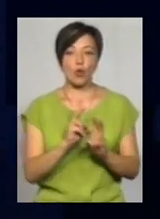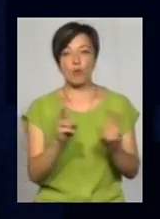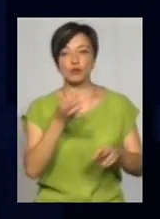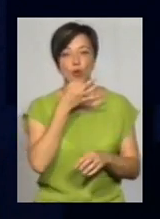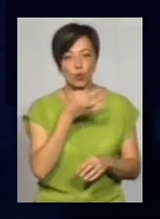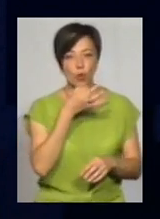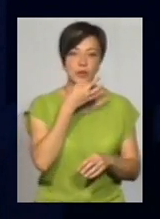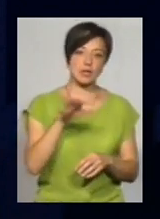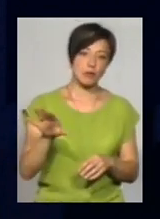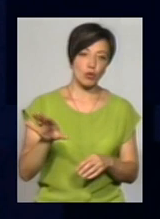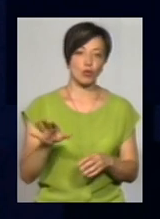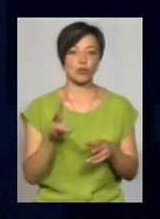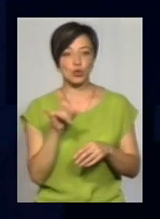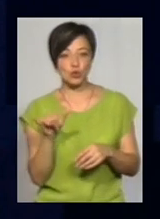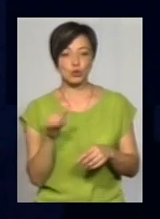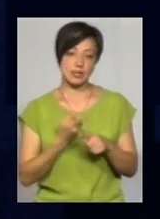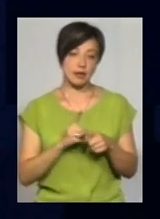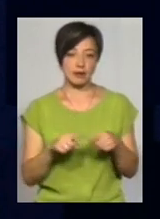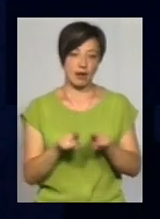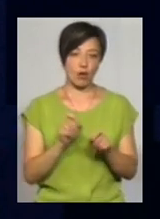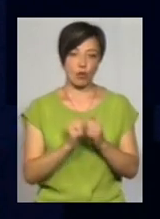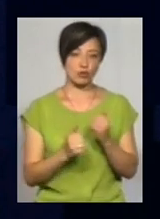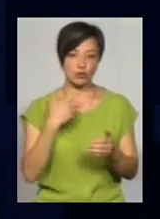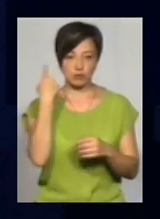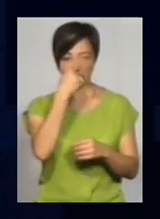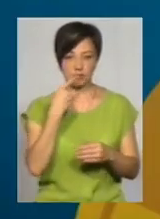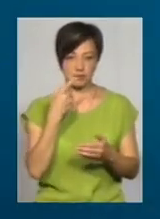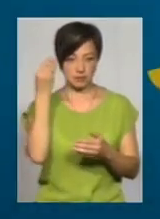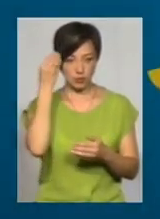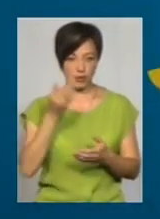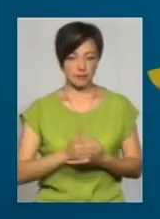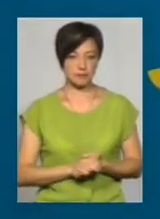подобається, не подобається, ну, це ж таке, це кожного є приватна справа.